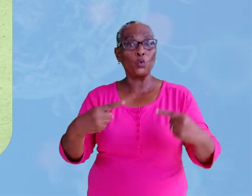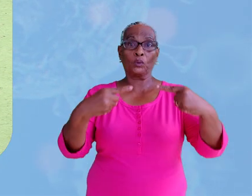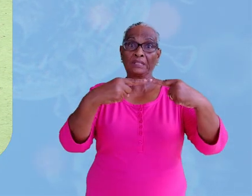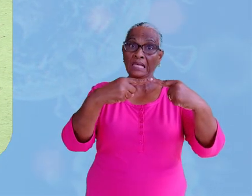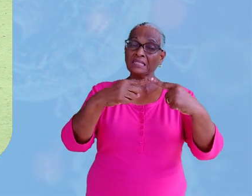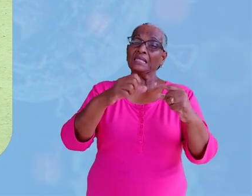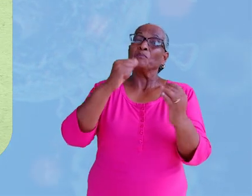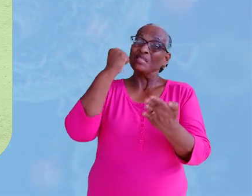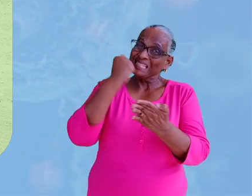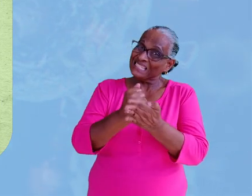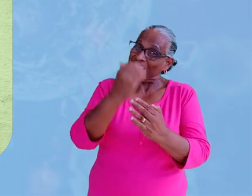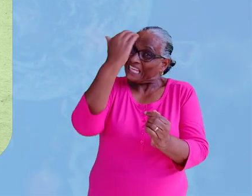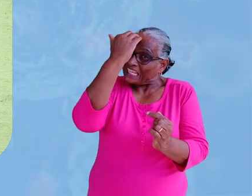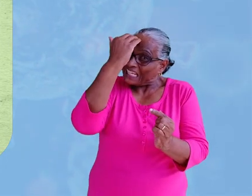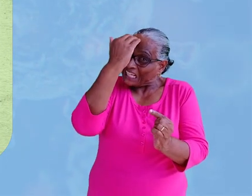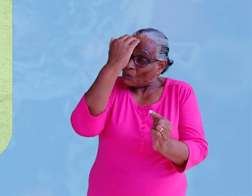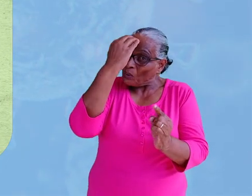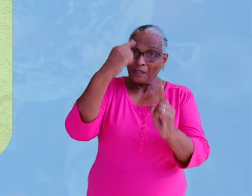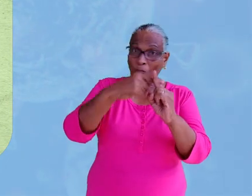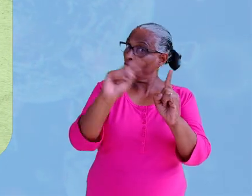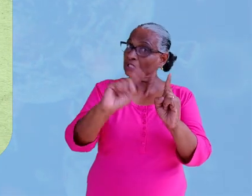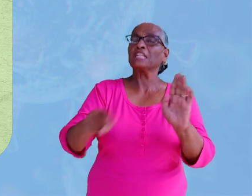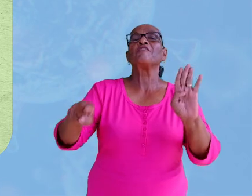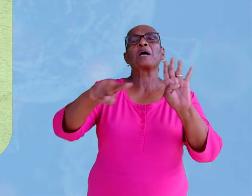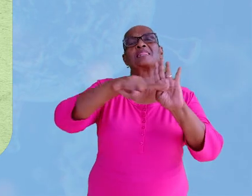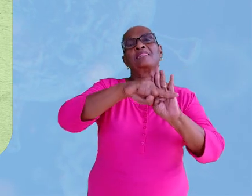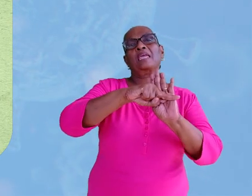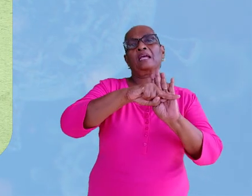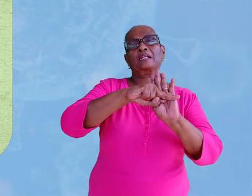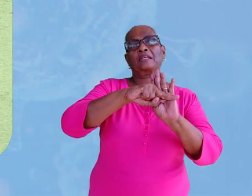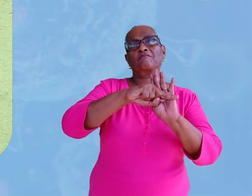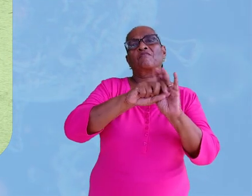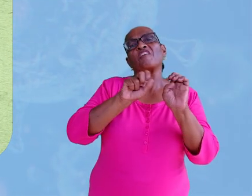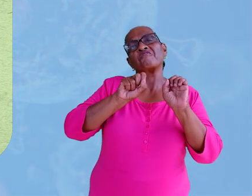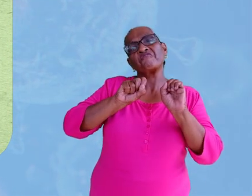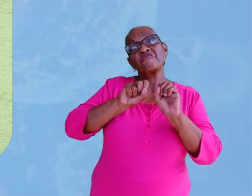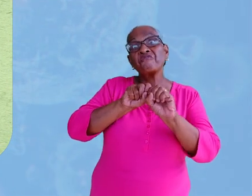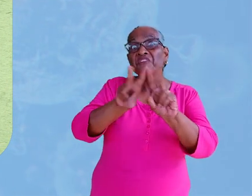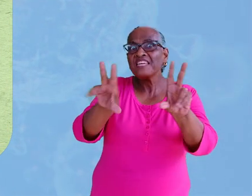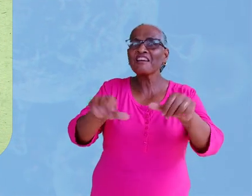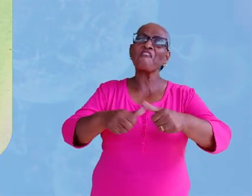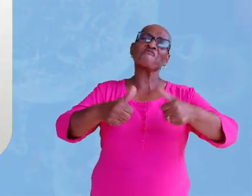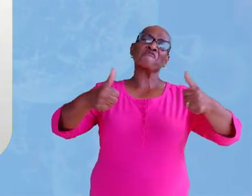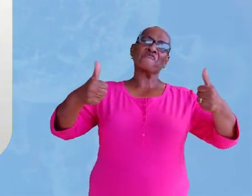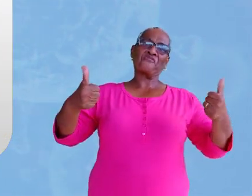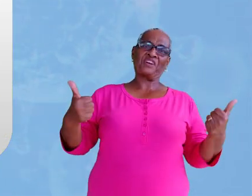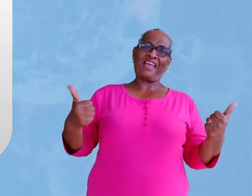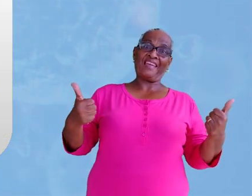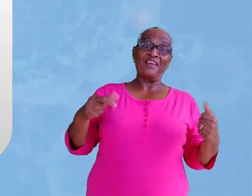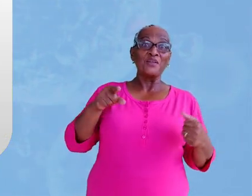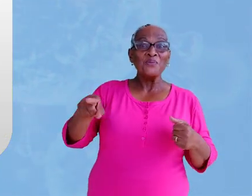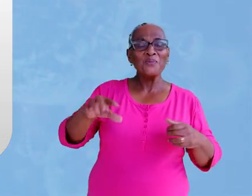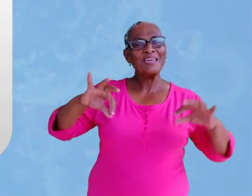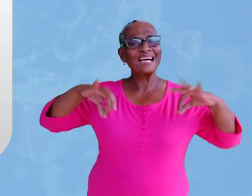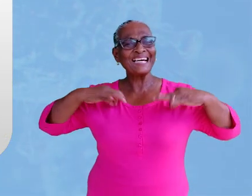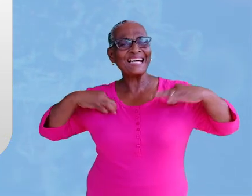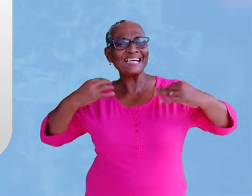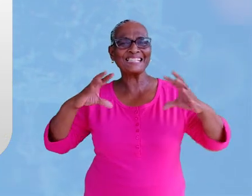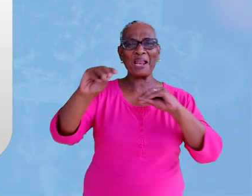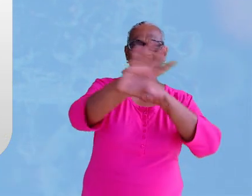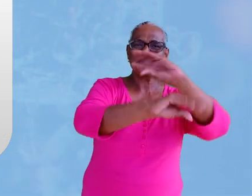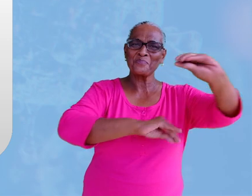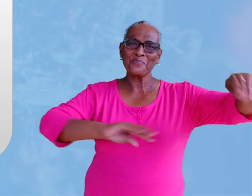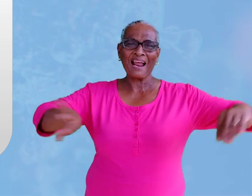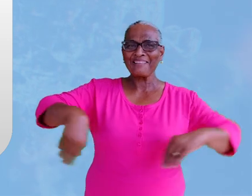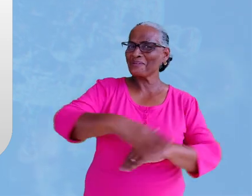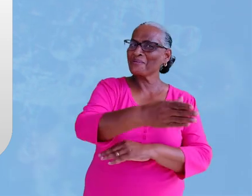van te zijn dat je niet positief, maar negatief bent. Zeg maar virusvrij. Nu kun je weer gezellig met